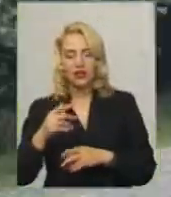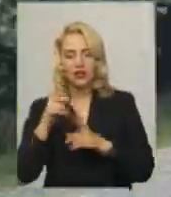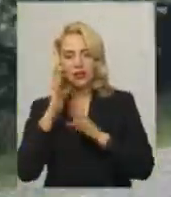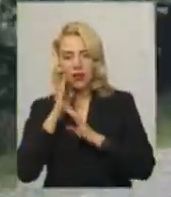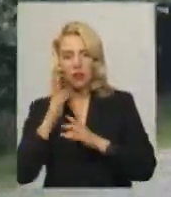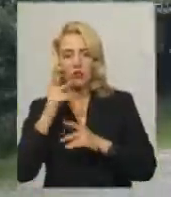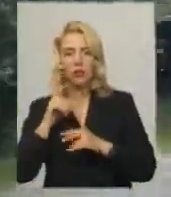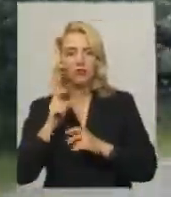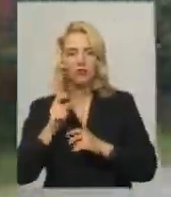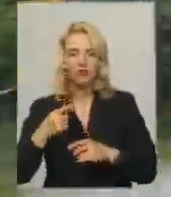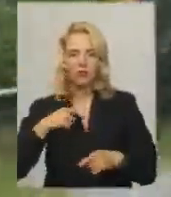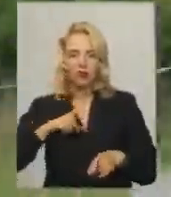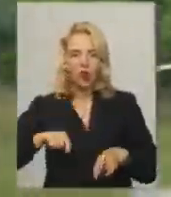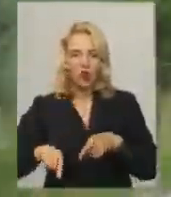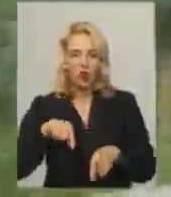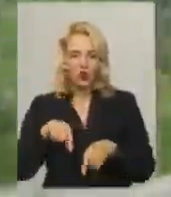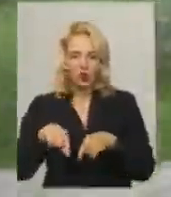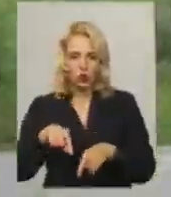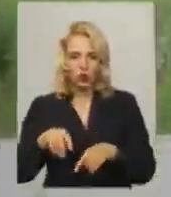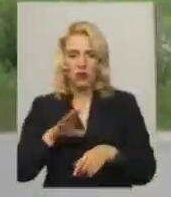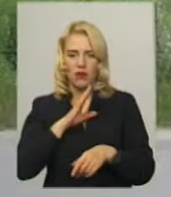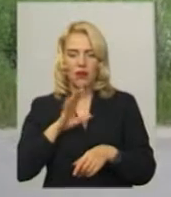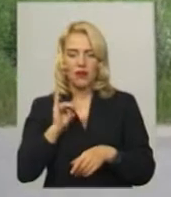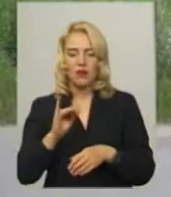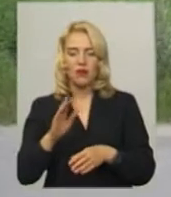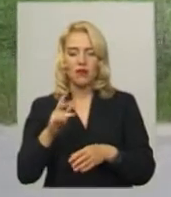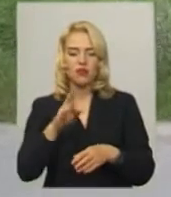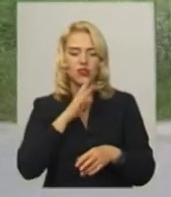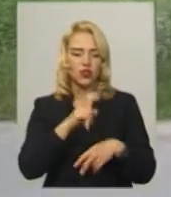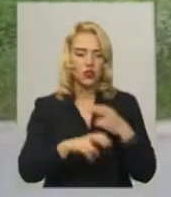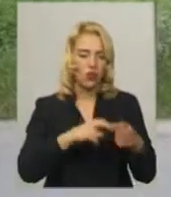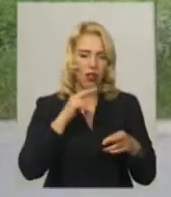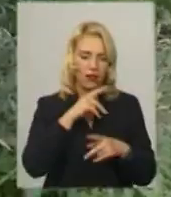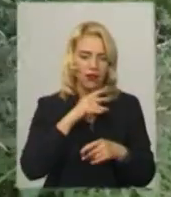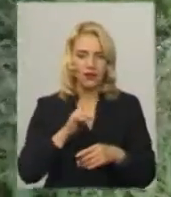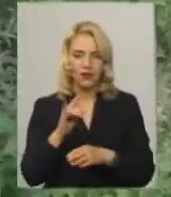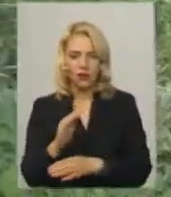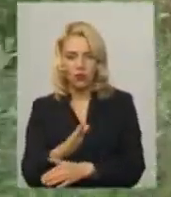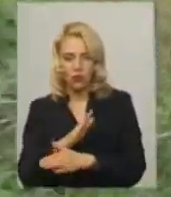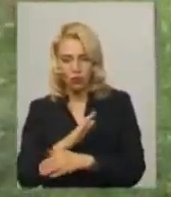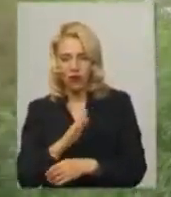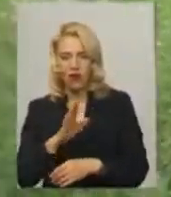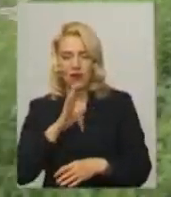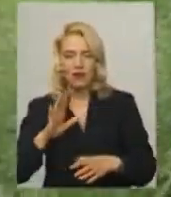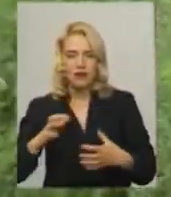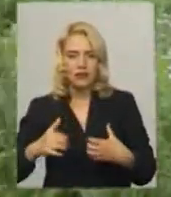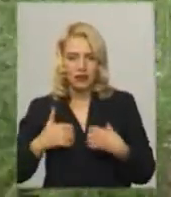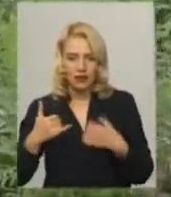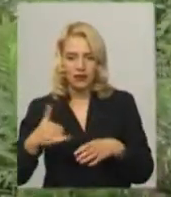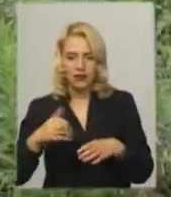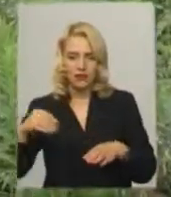дитина померла. Ганна Пилявська каже, злякалася, що її звинуватять у неналежному ставленні до дитини, поклала тіло в валізу та вивезла.